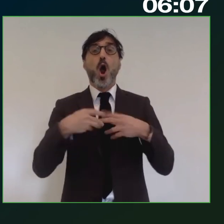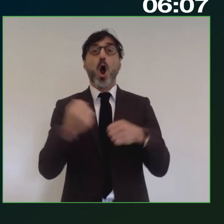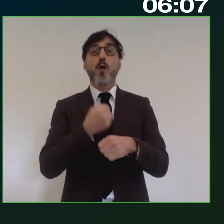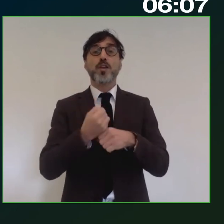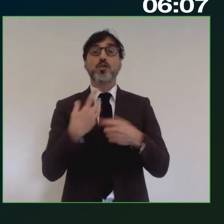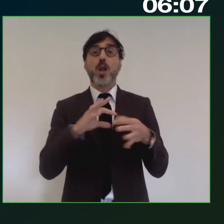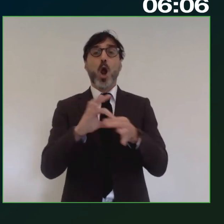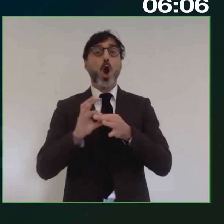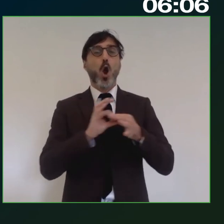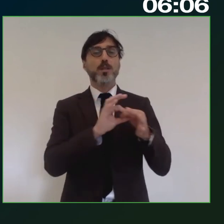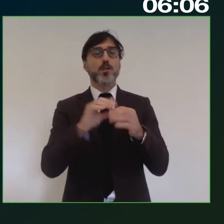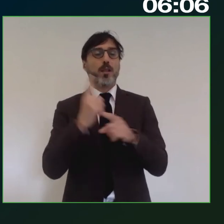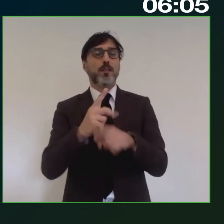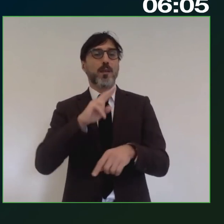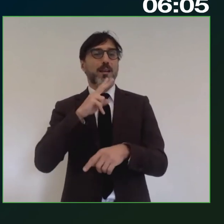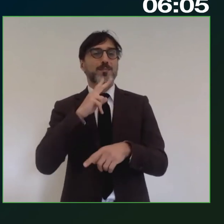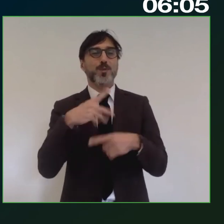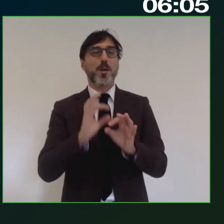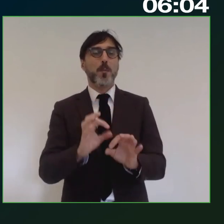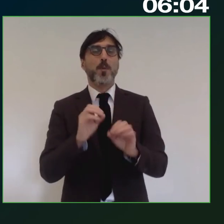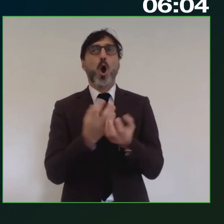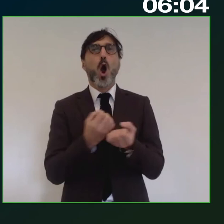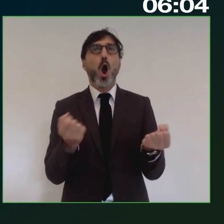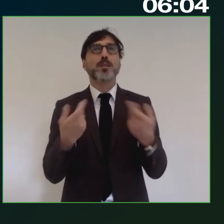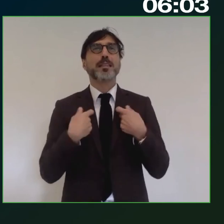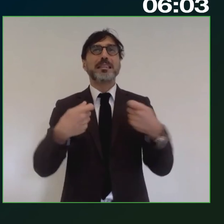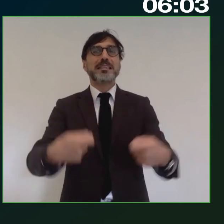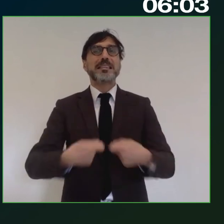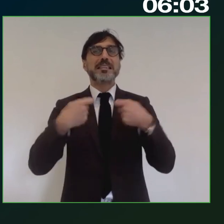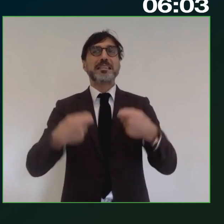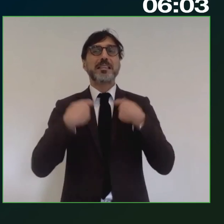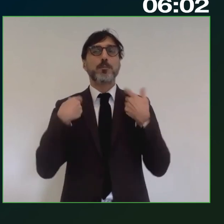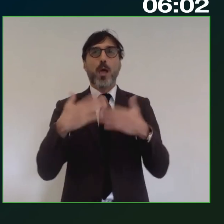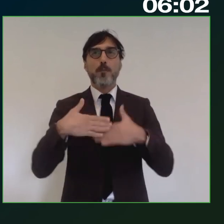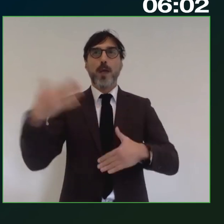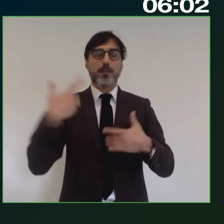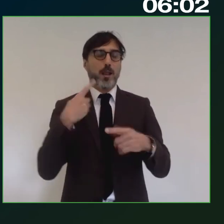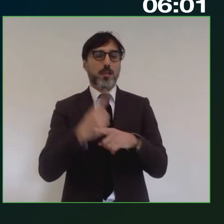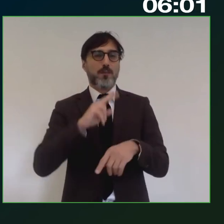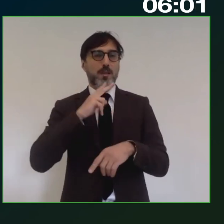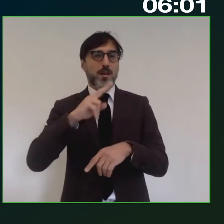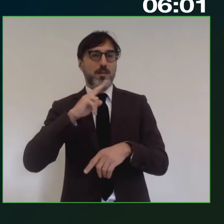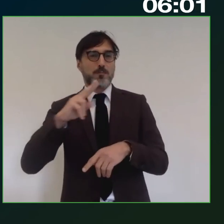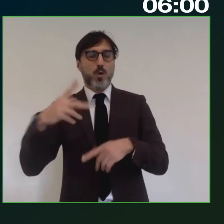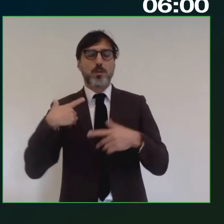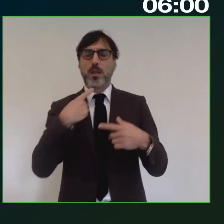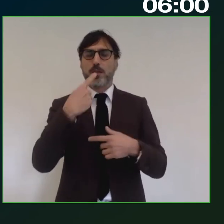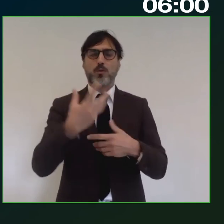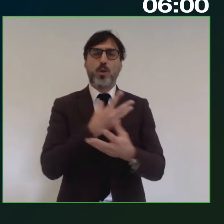dare delle risposte alle cose e agli stimoli che sono venuti nell'arco di questa mattinata sono state dette tantissime cose